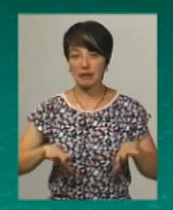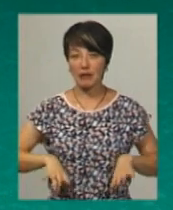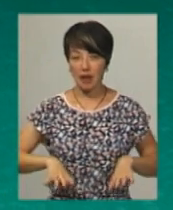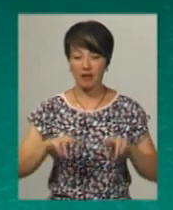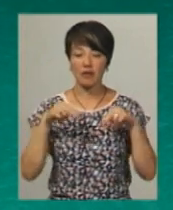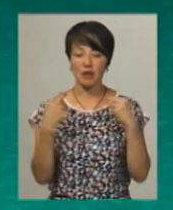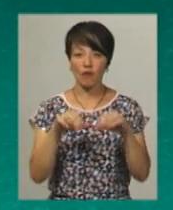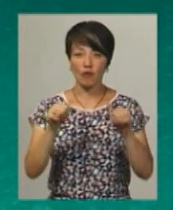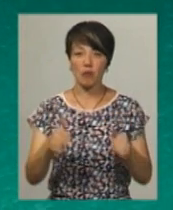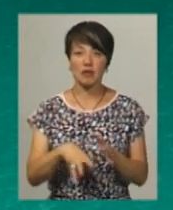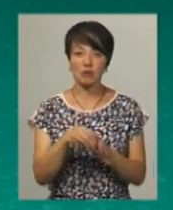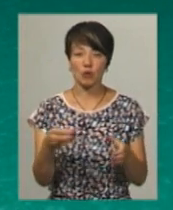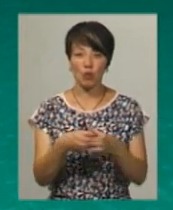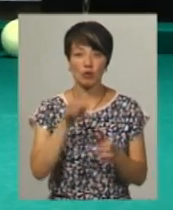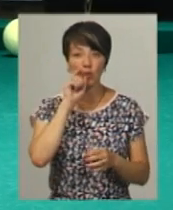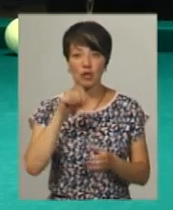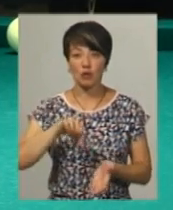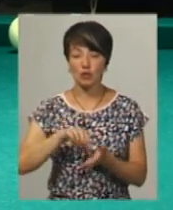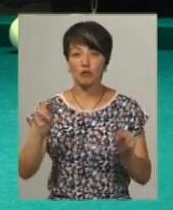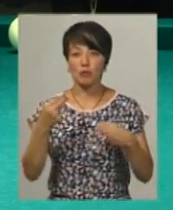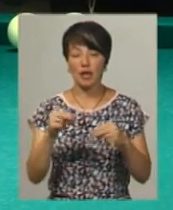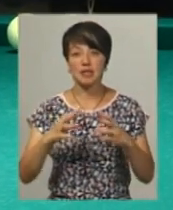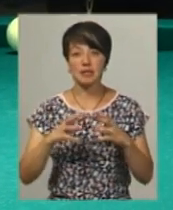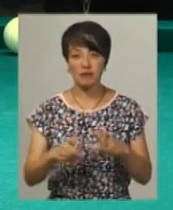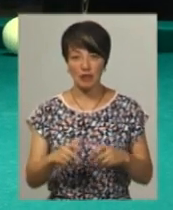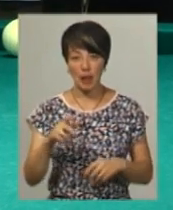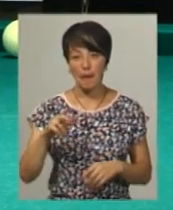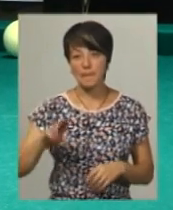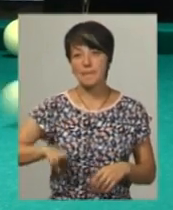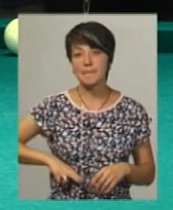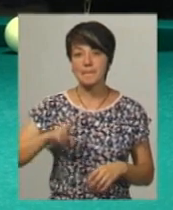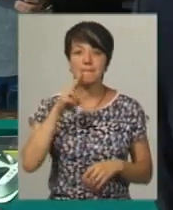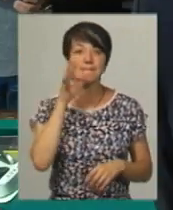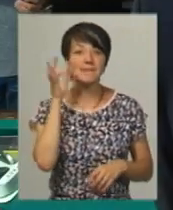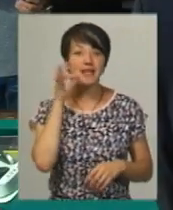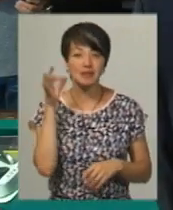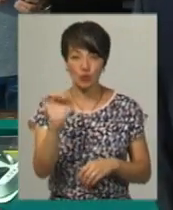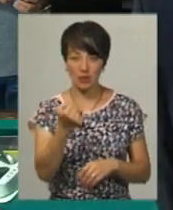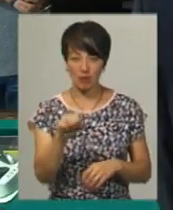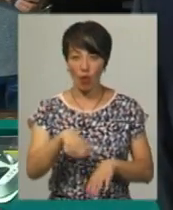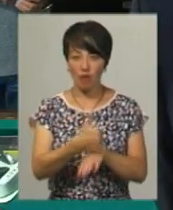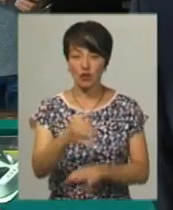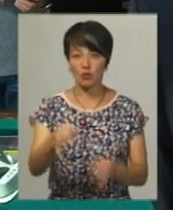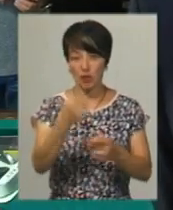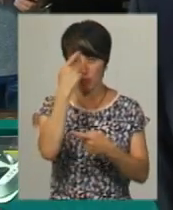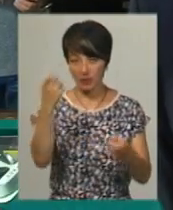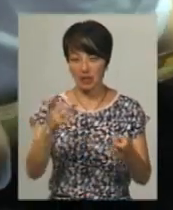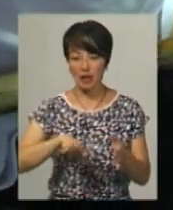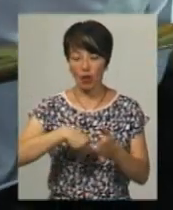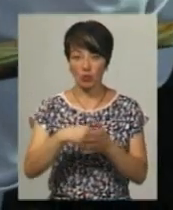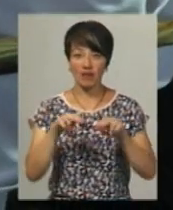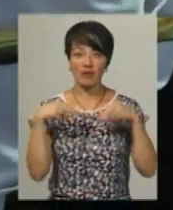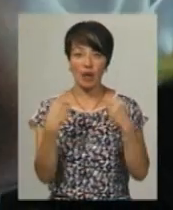федерації формуватимуть збірну команду України для участі в чемпіонаті світу в Мінську у серпні. Головний суддя Сергій Лиховайда повідомив, за рахунок